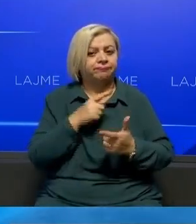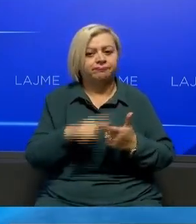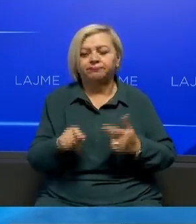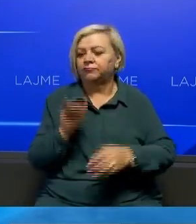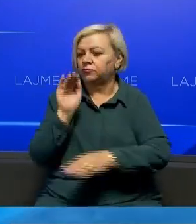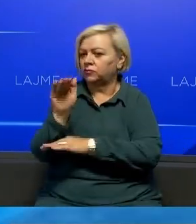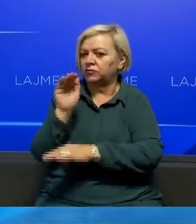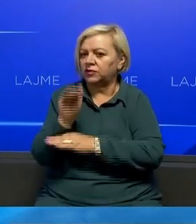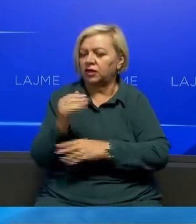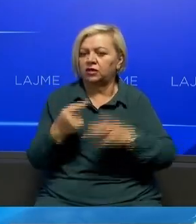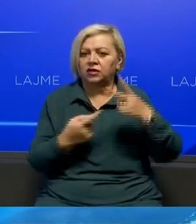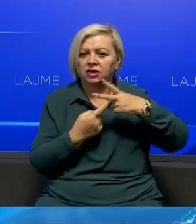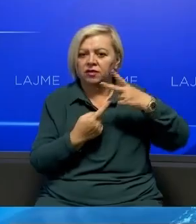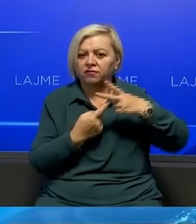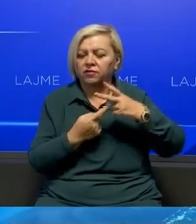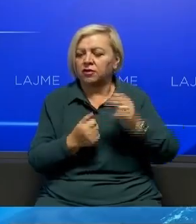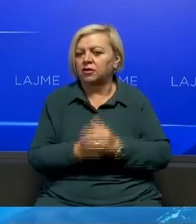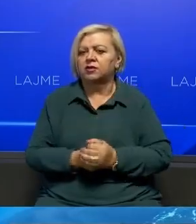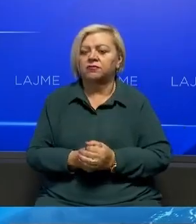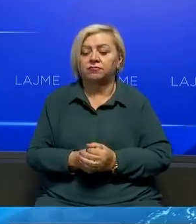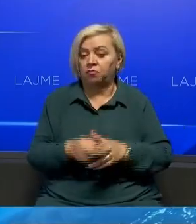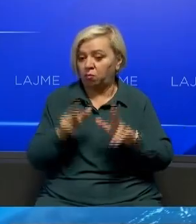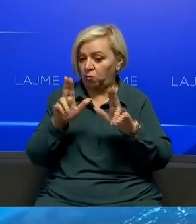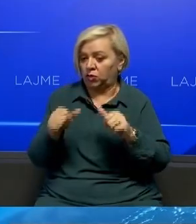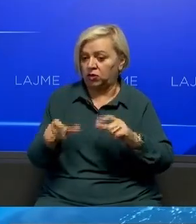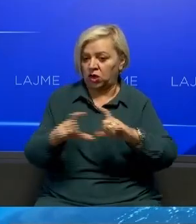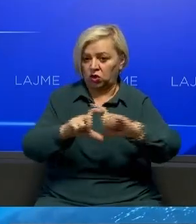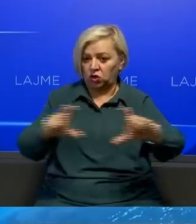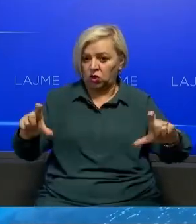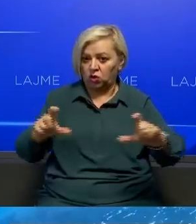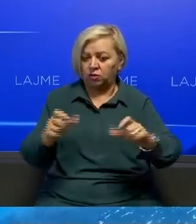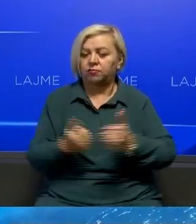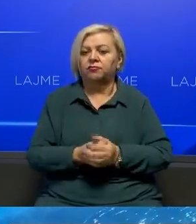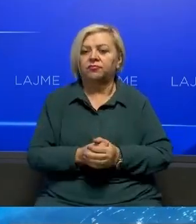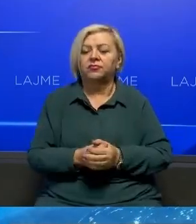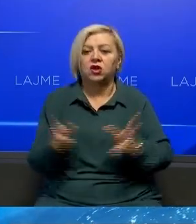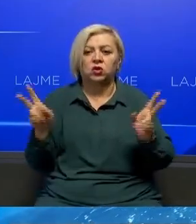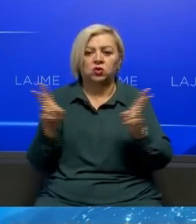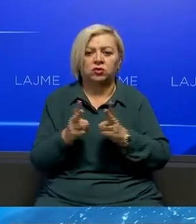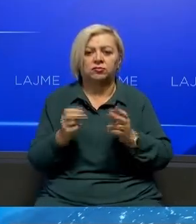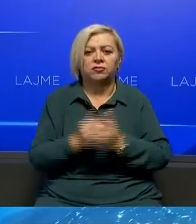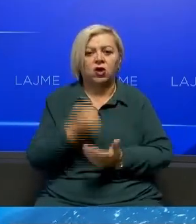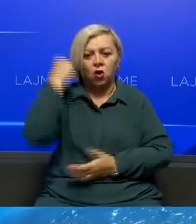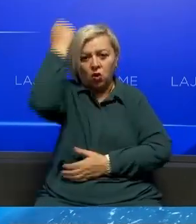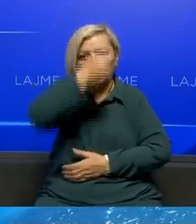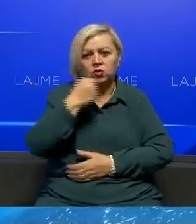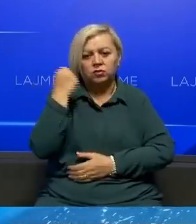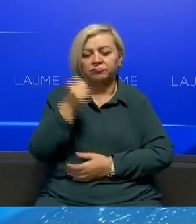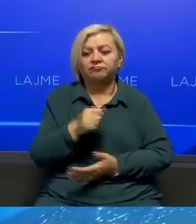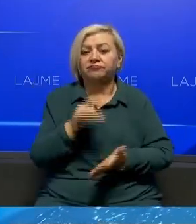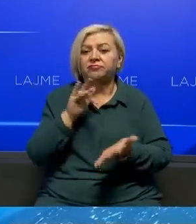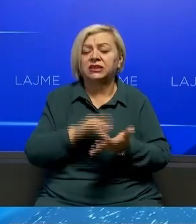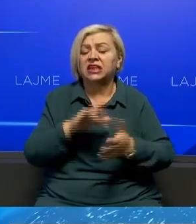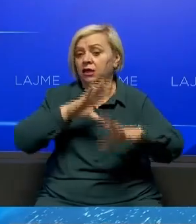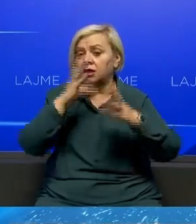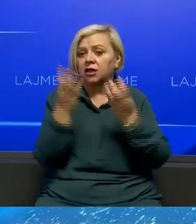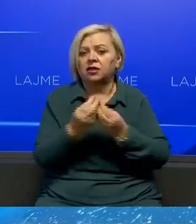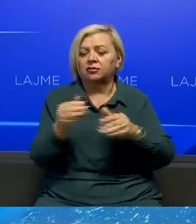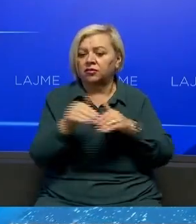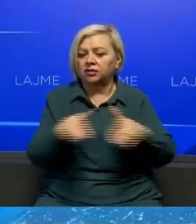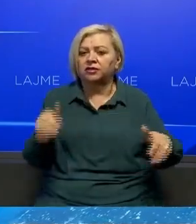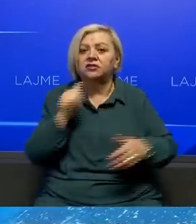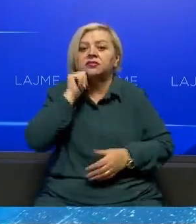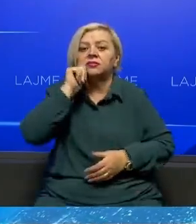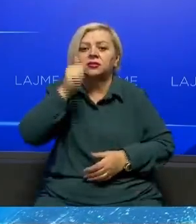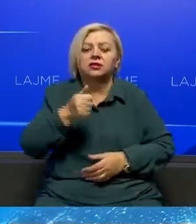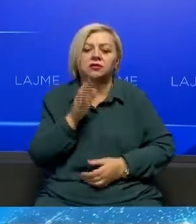komunikat për medjet uet se përveç mundësisë pajisjes me targat të përkëshme të Republikës të Kosovës në të gjitha pikat këvitarë nga në